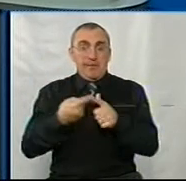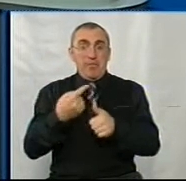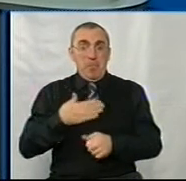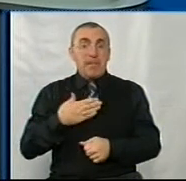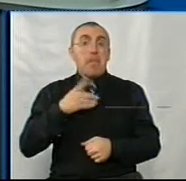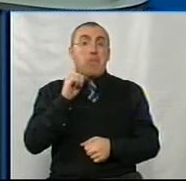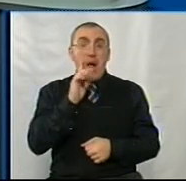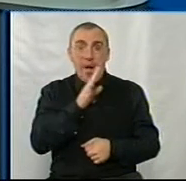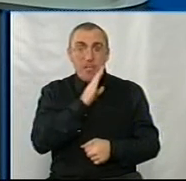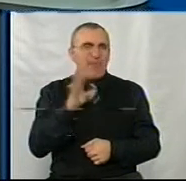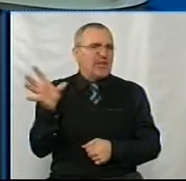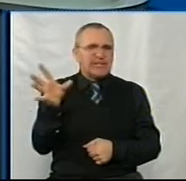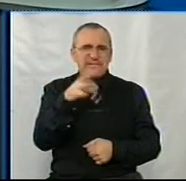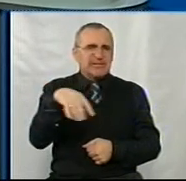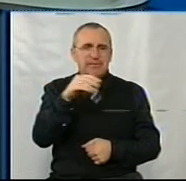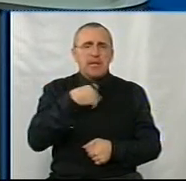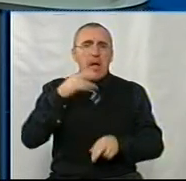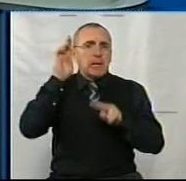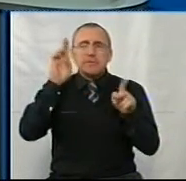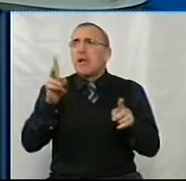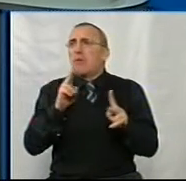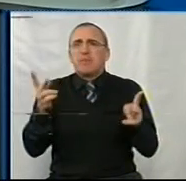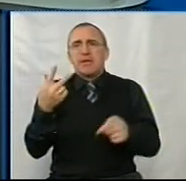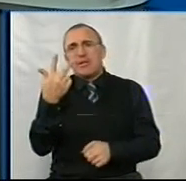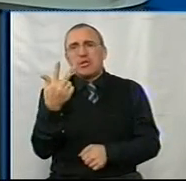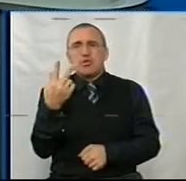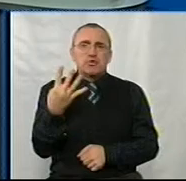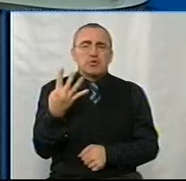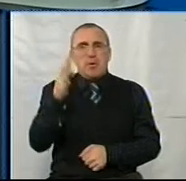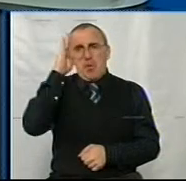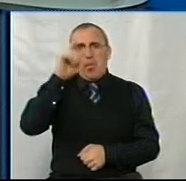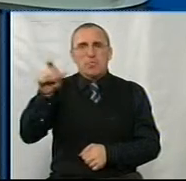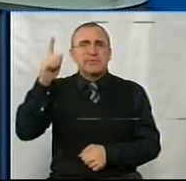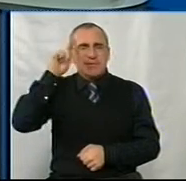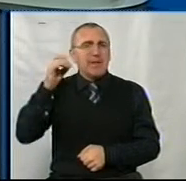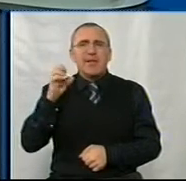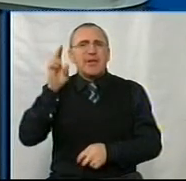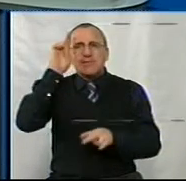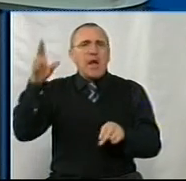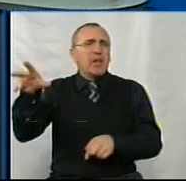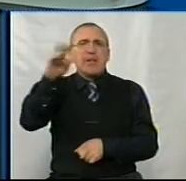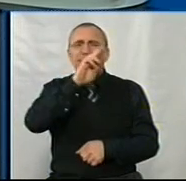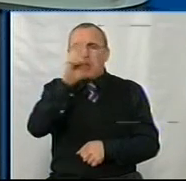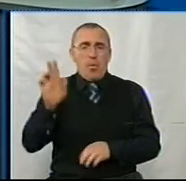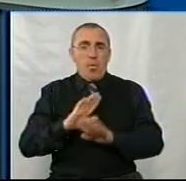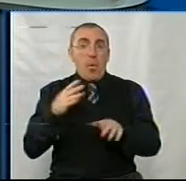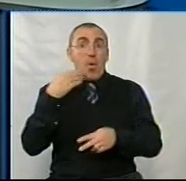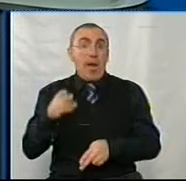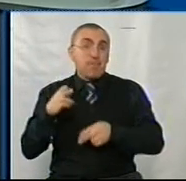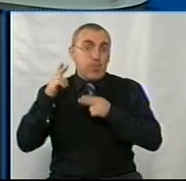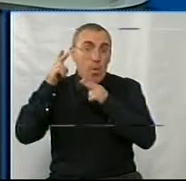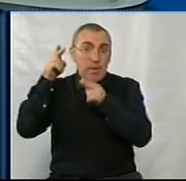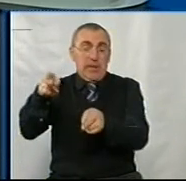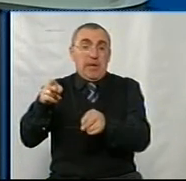мамою, всі, я не знала там, ну три-чотири хлопця знала, а не знала нікого. І коли поїхала,